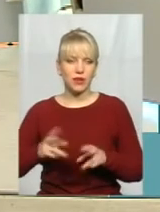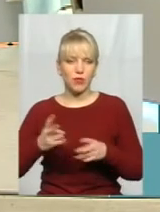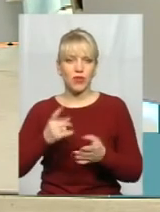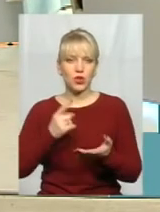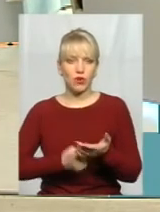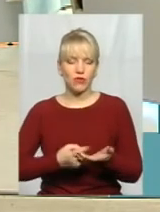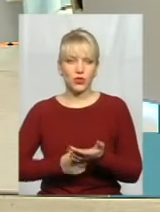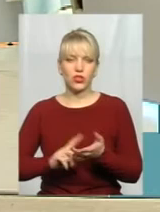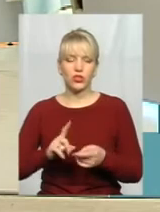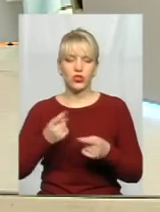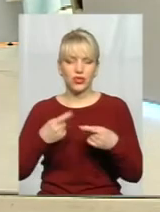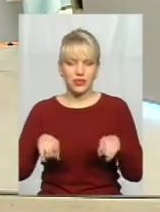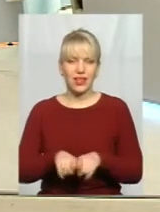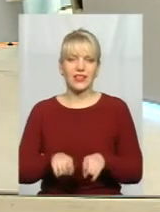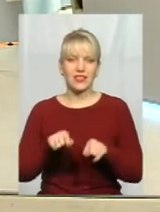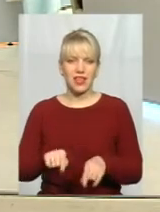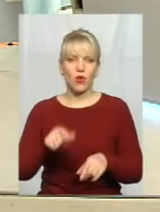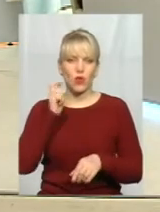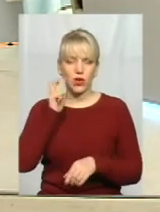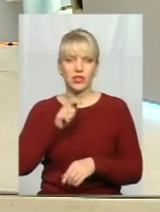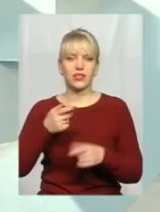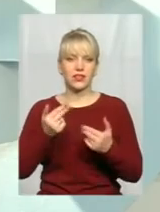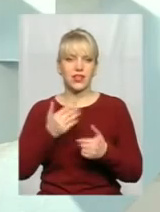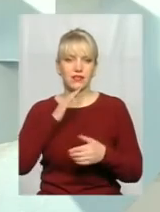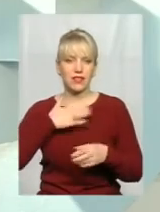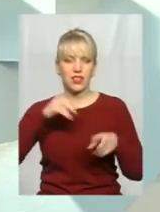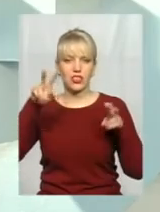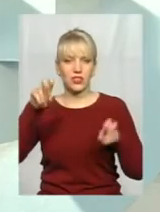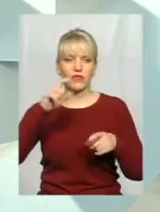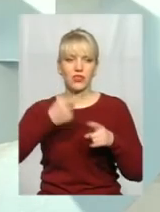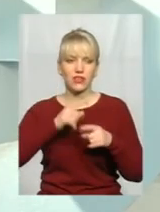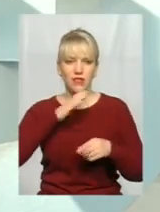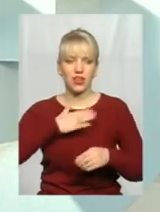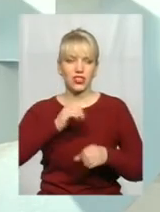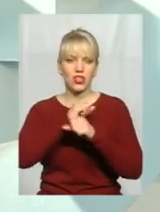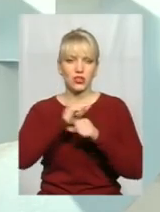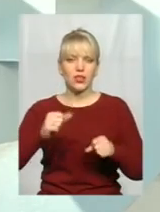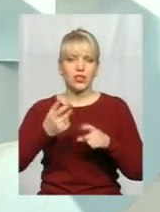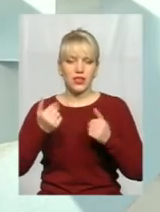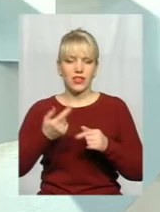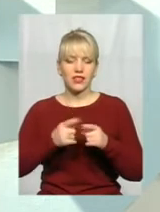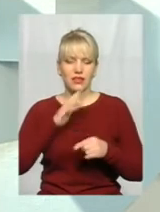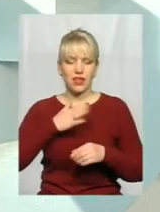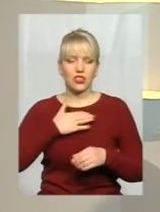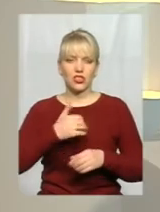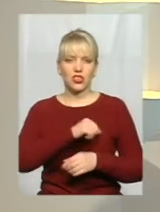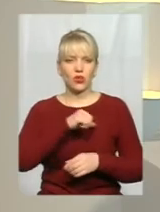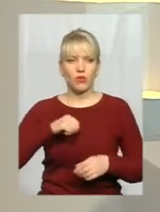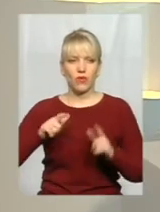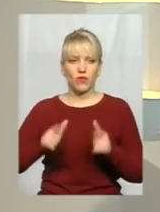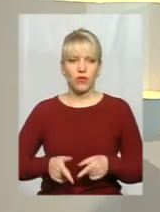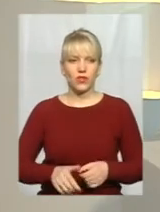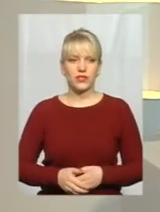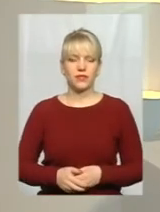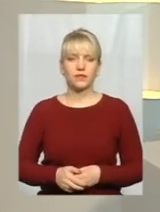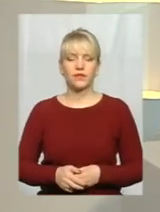так, це Україна, так, це наші символи, так, це наші герої, так, це наші добровольці. Але взагалі не було тих, кому треба було доводити.